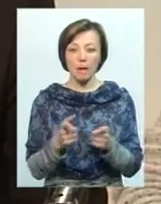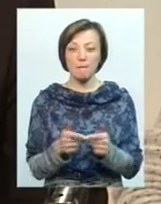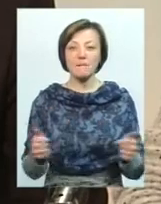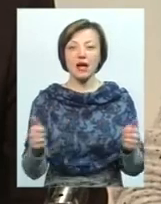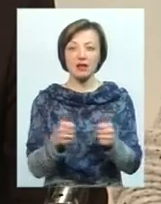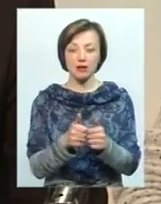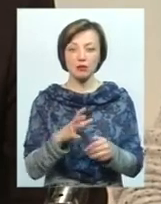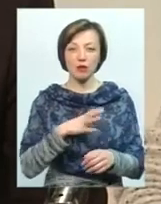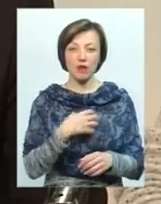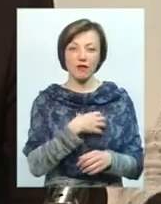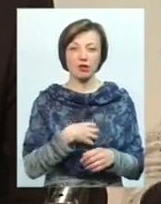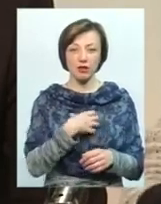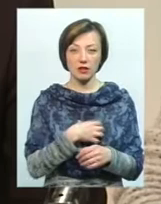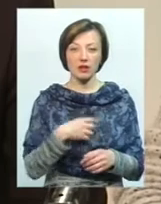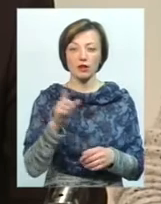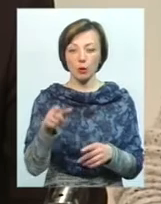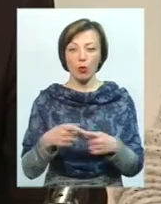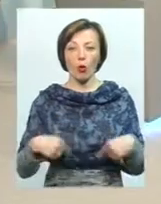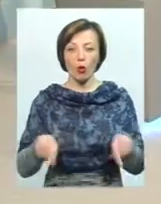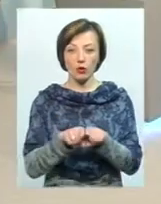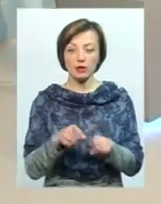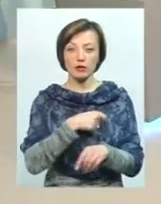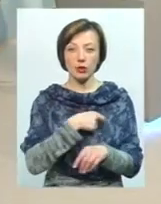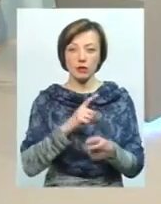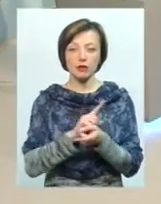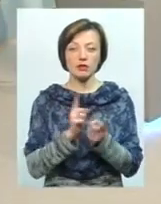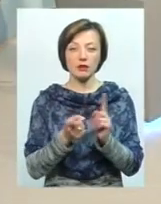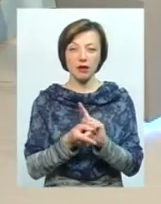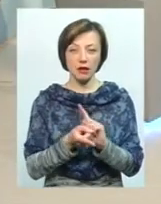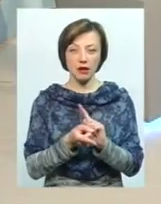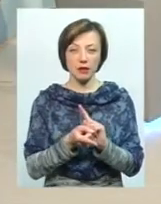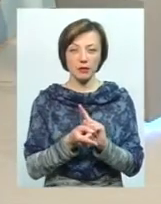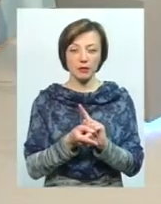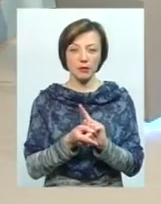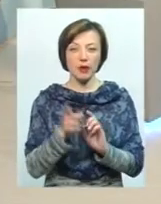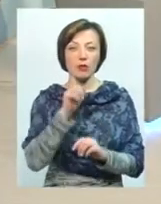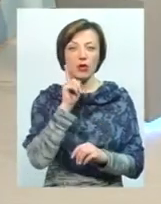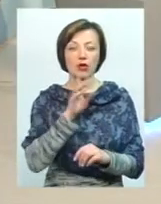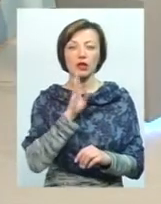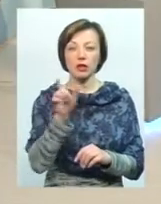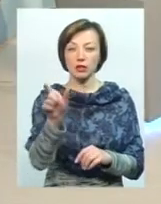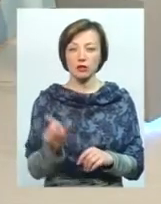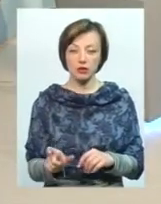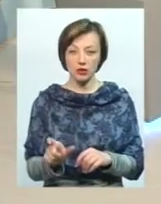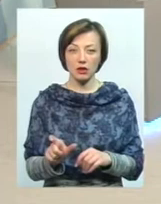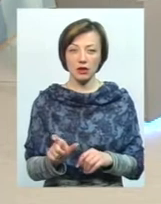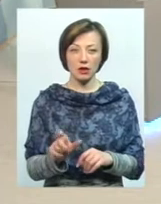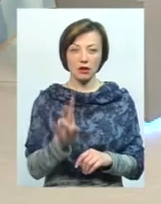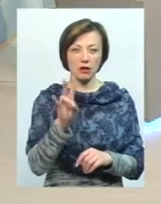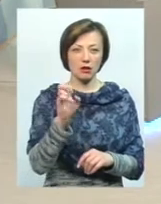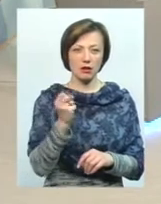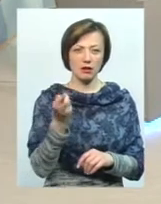також була важливою, і на тому окрузі депутатом стала молода дівчина Анастасія